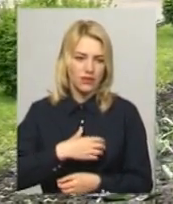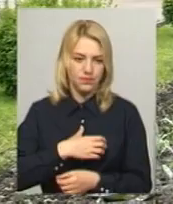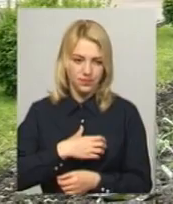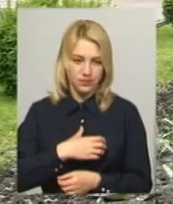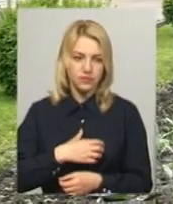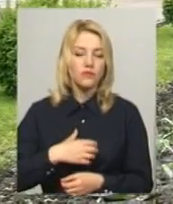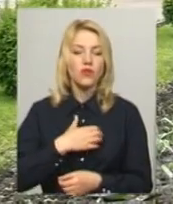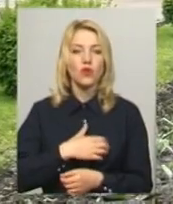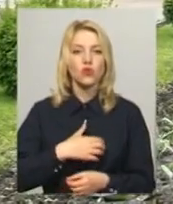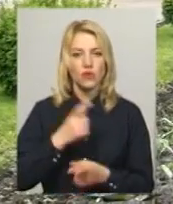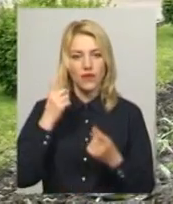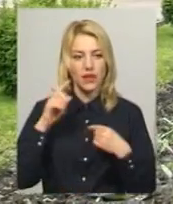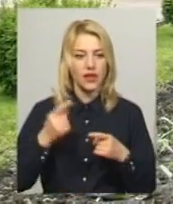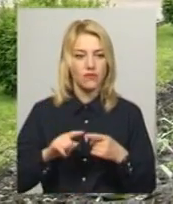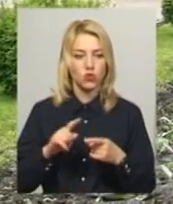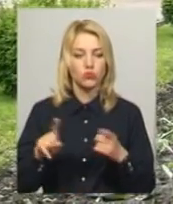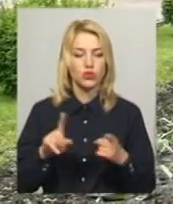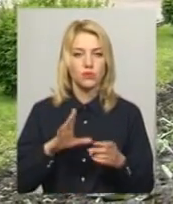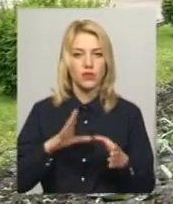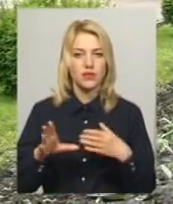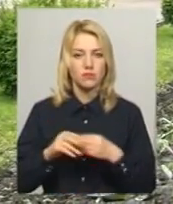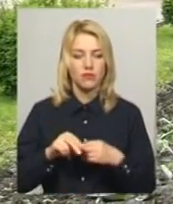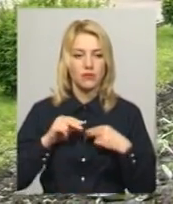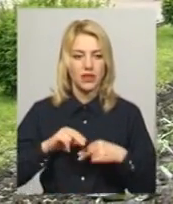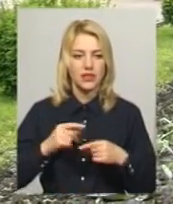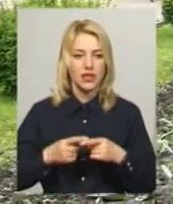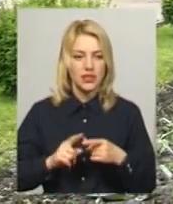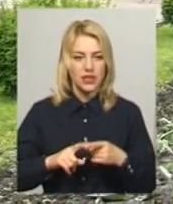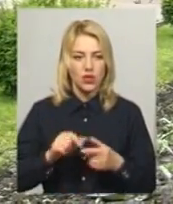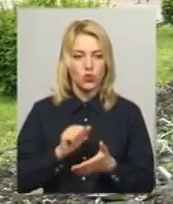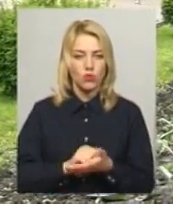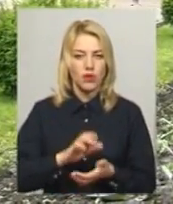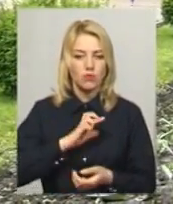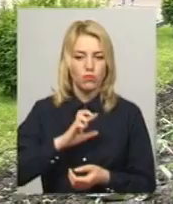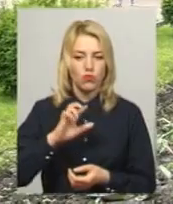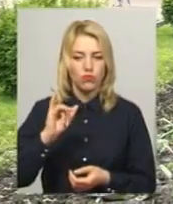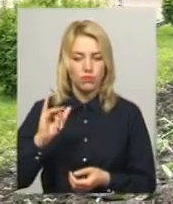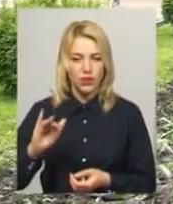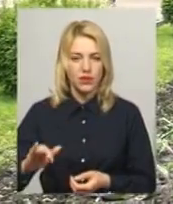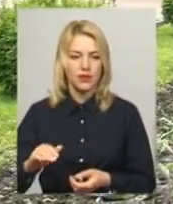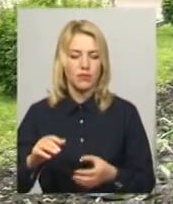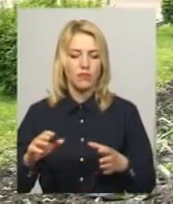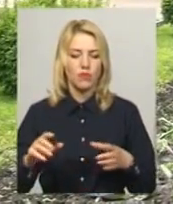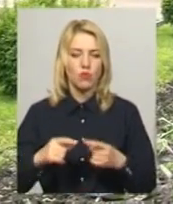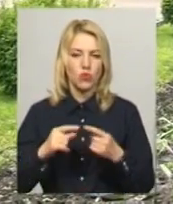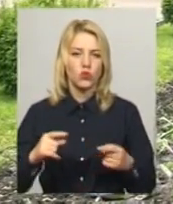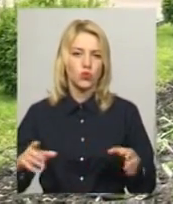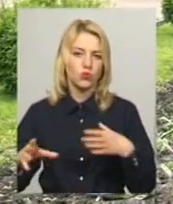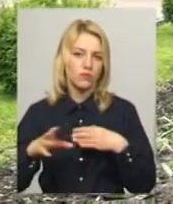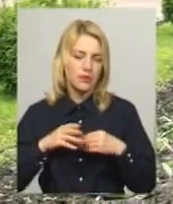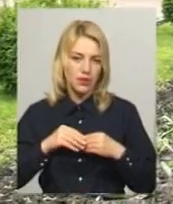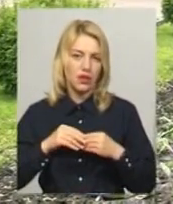Основна ідея в тому, щоб це була співпраця і цей документ був спільним продуктом,